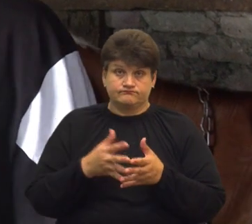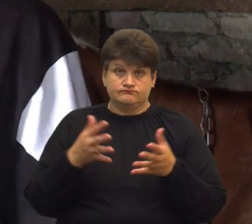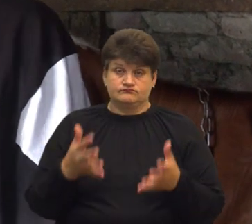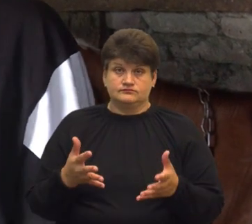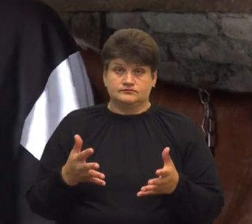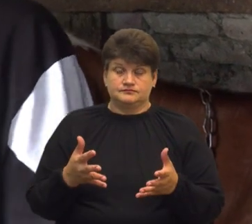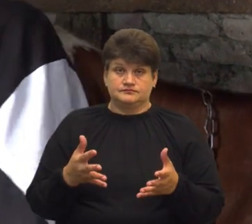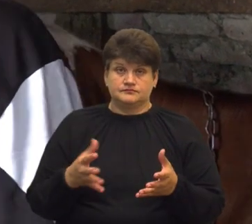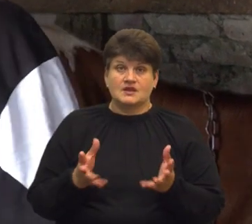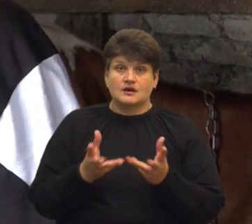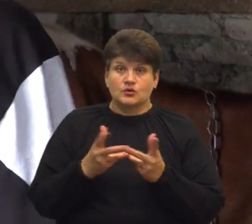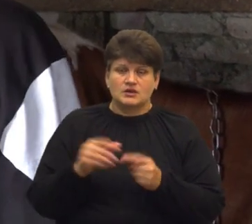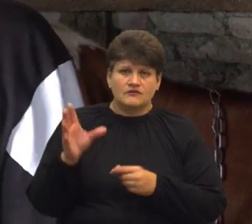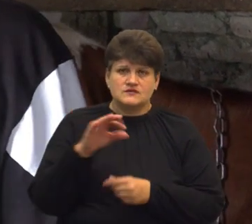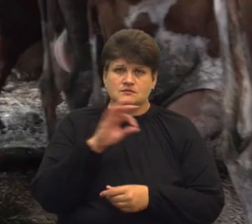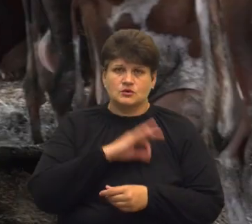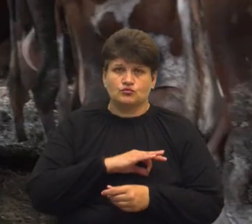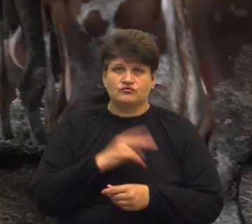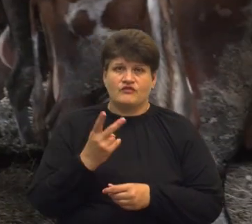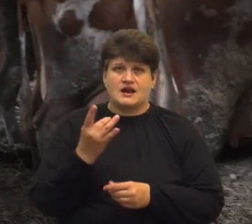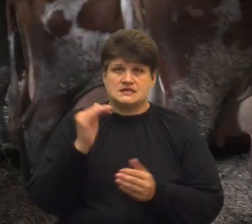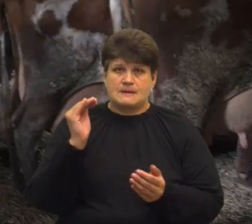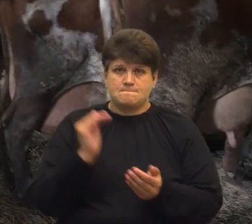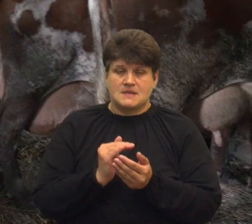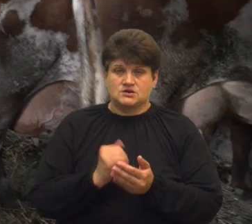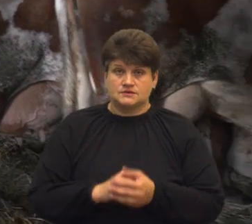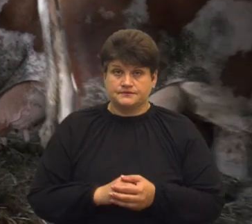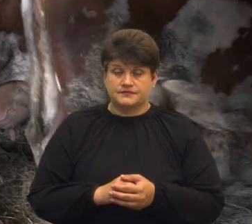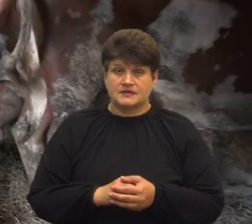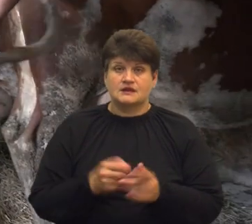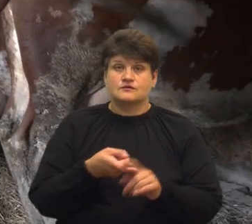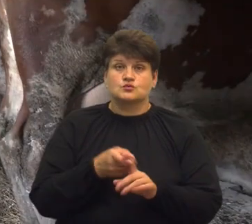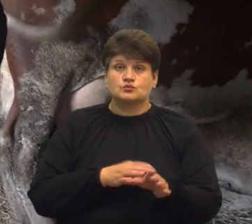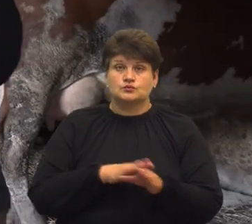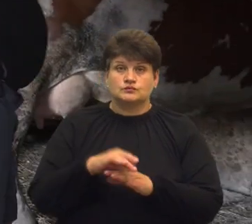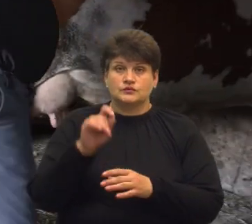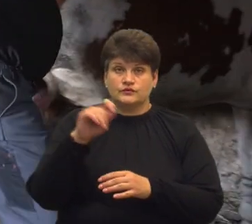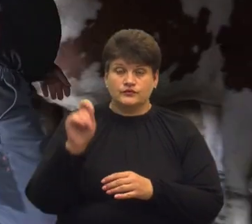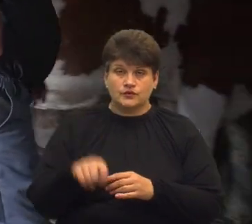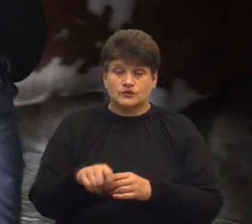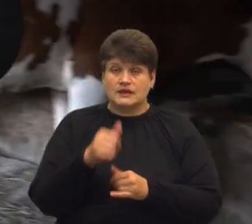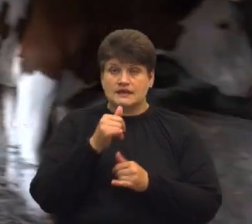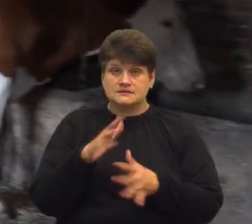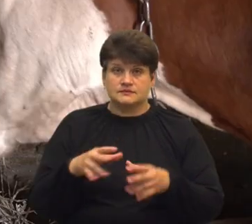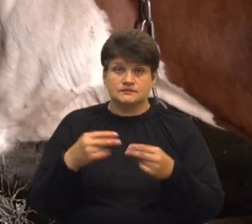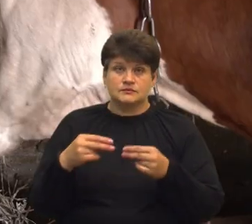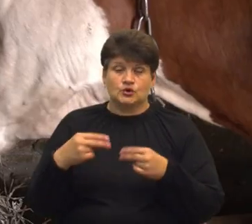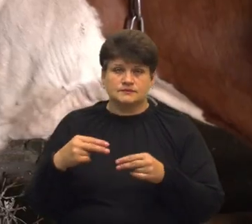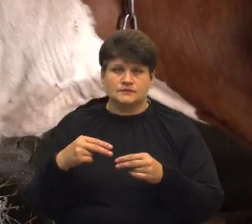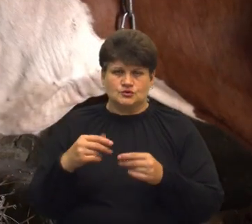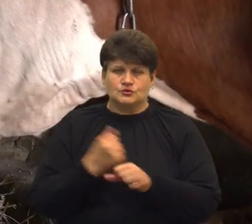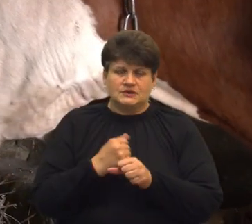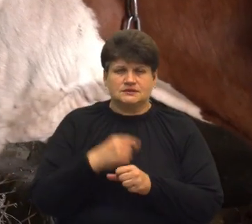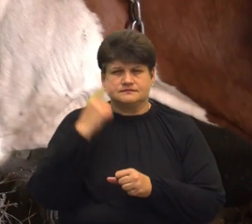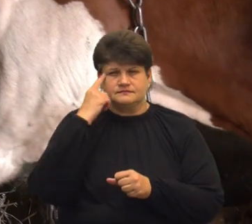Считайте, рахуйте всі прибутки в два рази менше. Через повномасштабну війну, розповідає Володимир, не зміг реалізувати задумане. Хотів